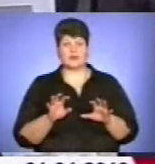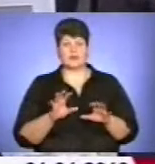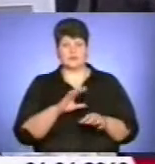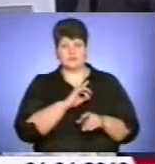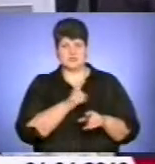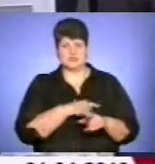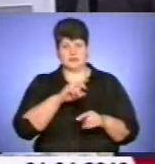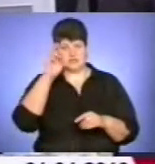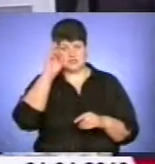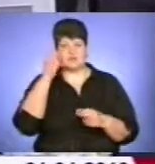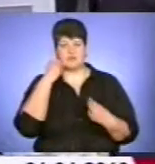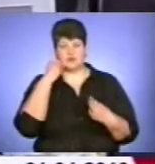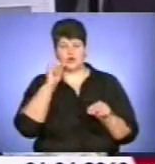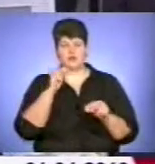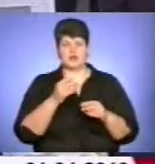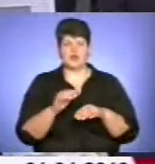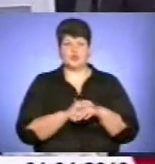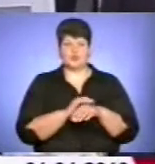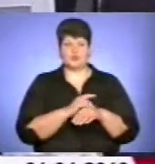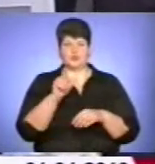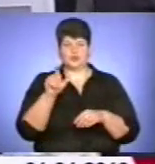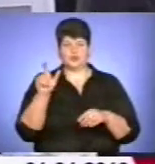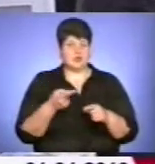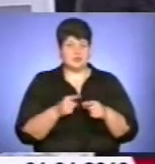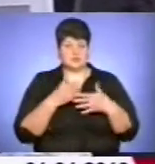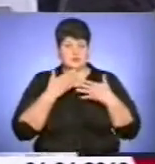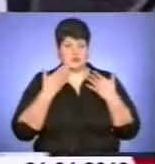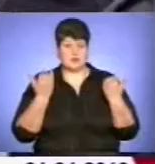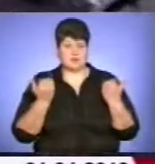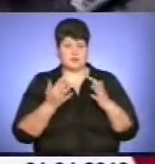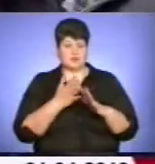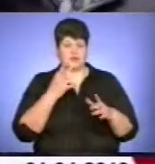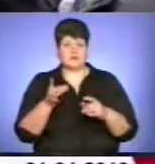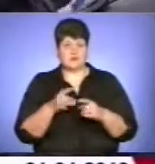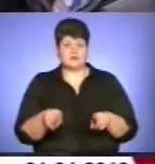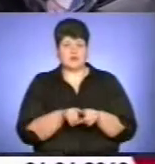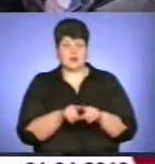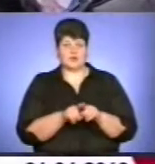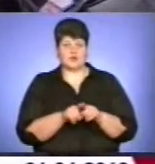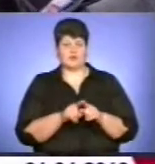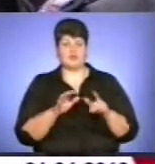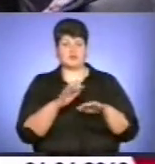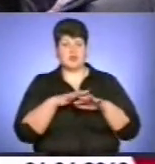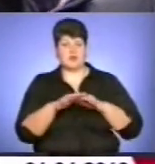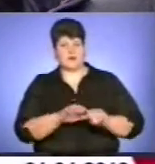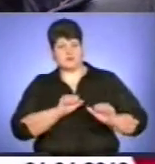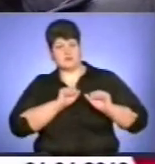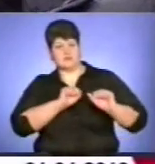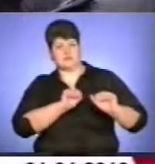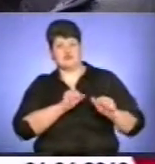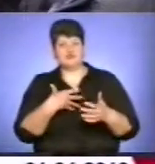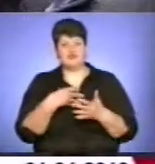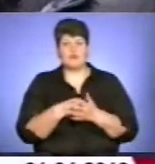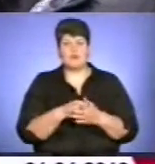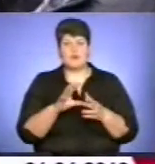покрашувався добровод народу. Цього немає. Вони в черговий раз закриваються народом, як щитом. Свої проблеми, які